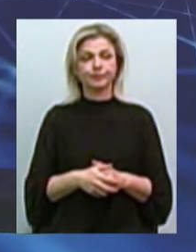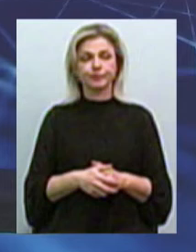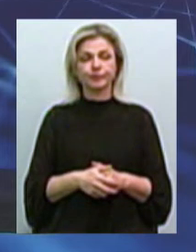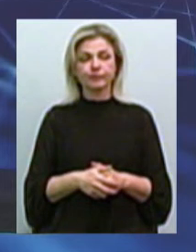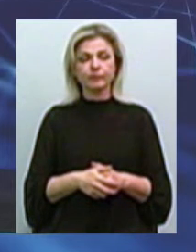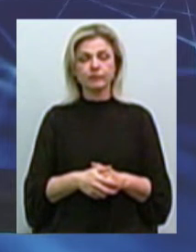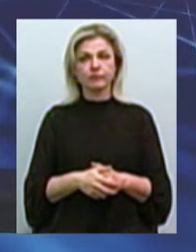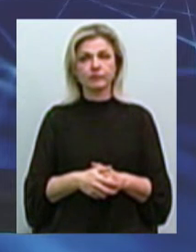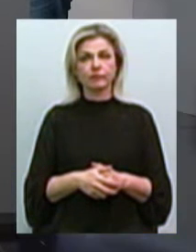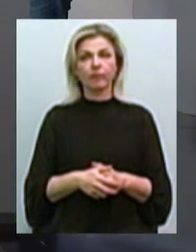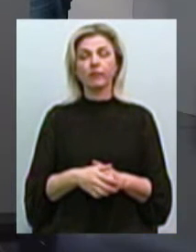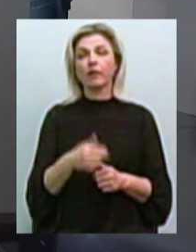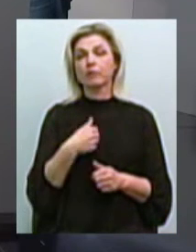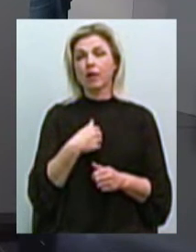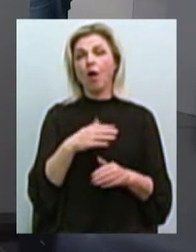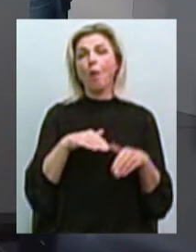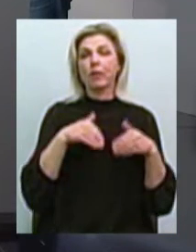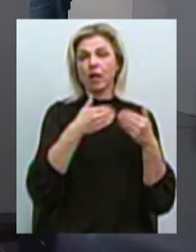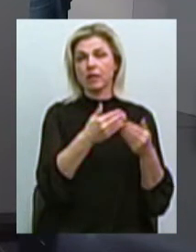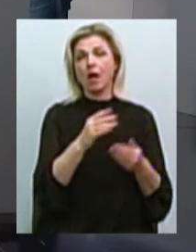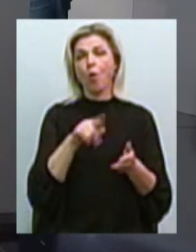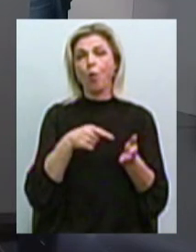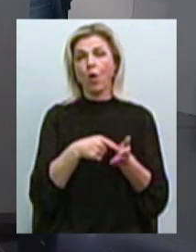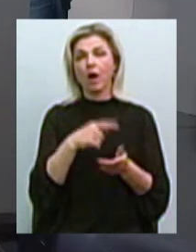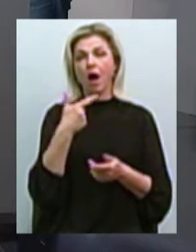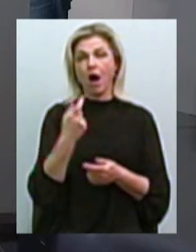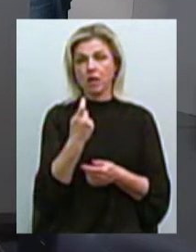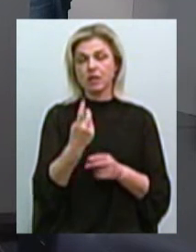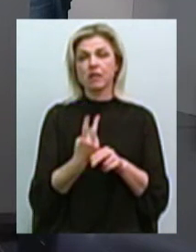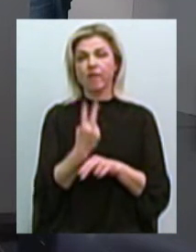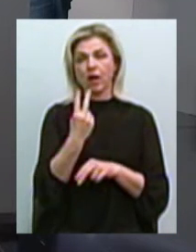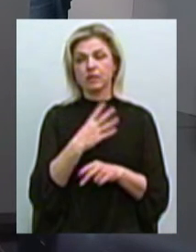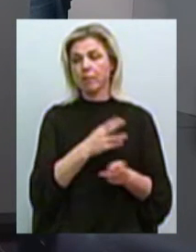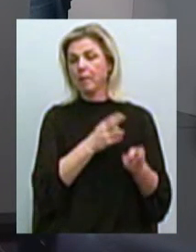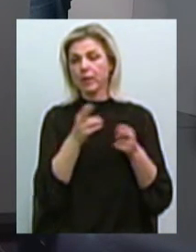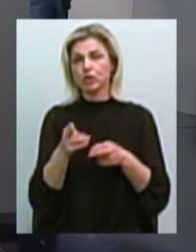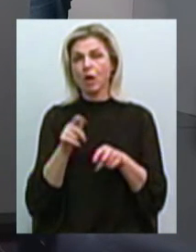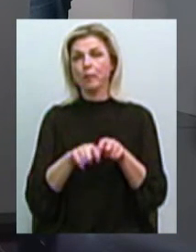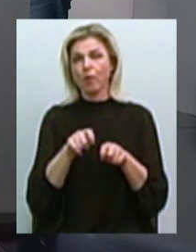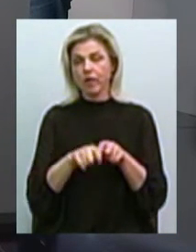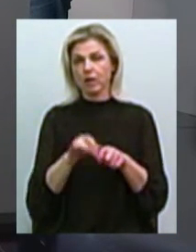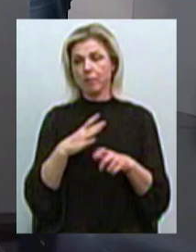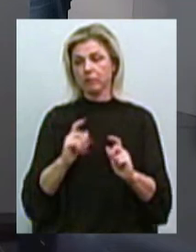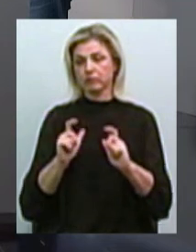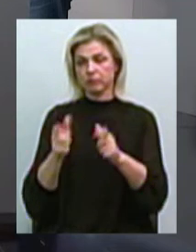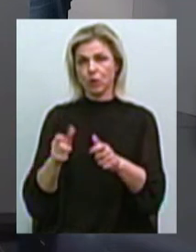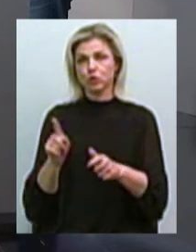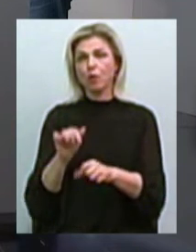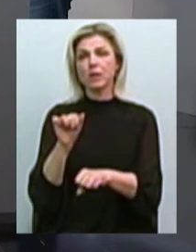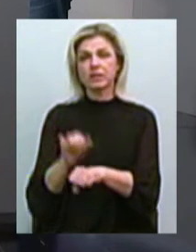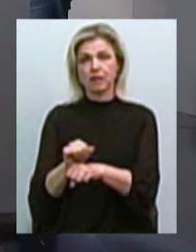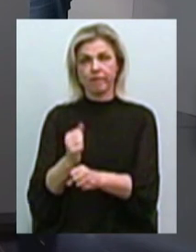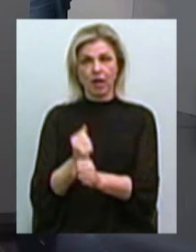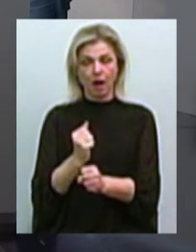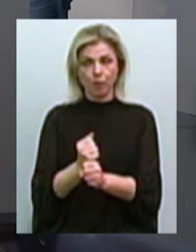мы обратились в наш городской ГАЗ, они два раза выезжали на проверку, давали предписання, чтобы остановили работу, чтобы